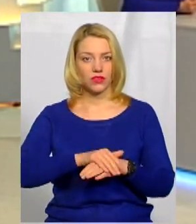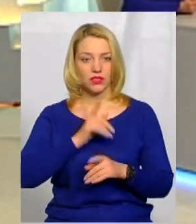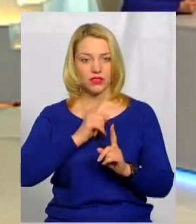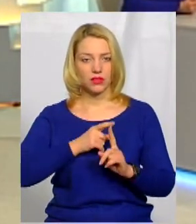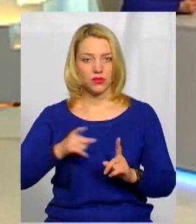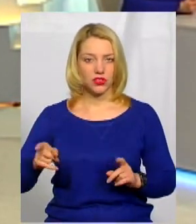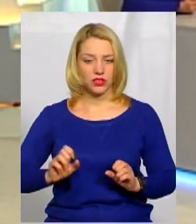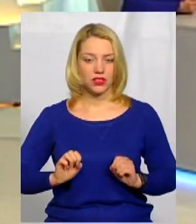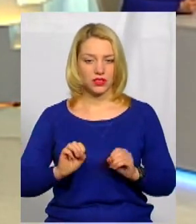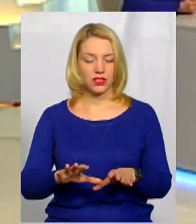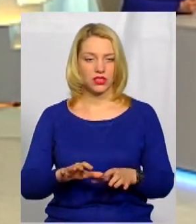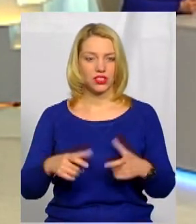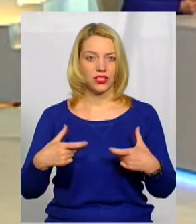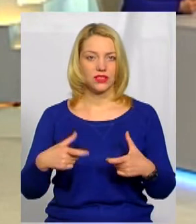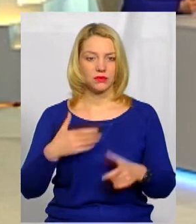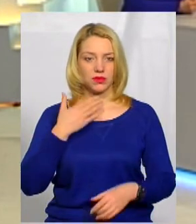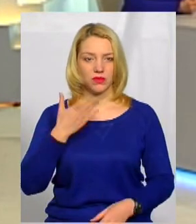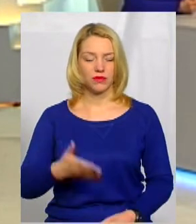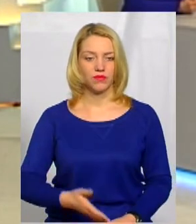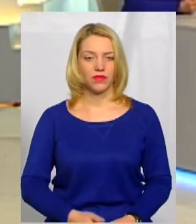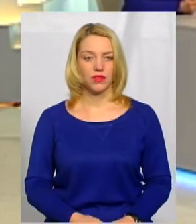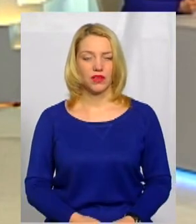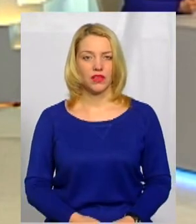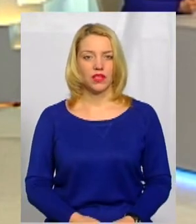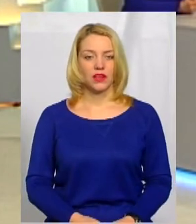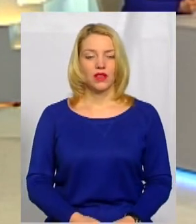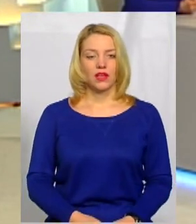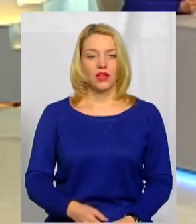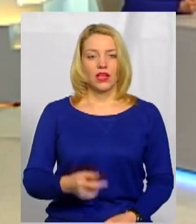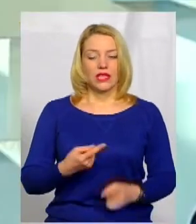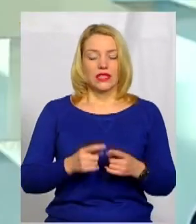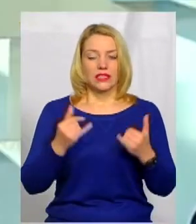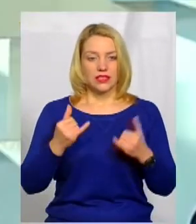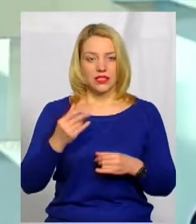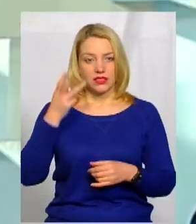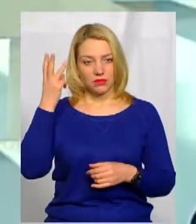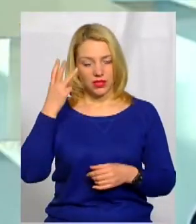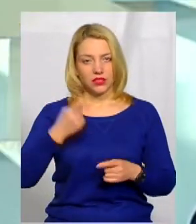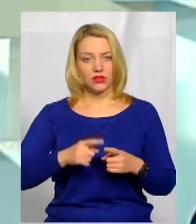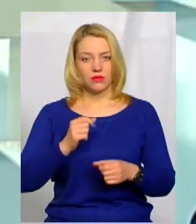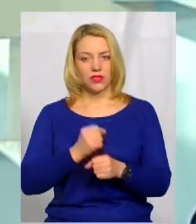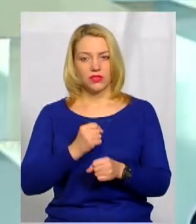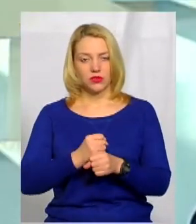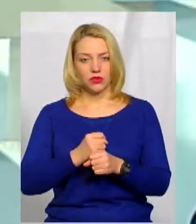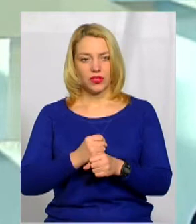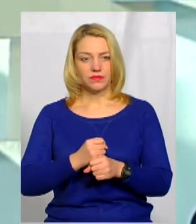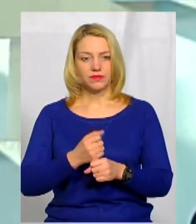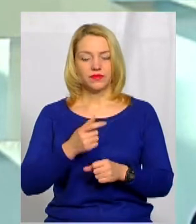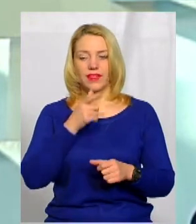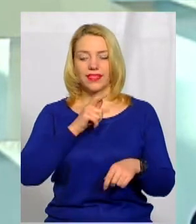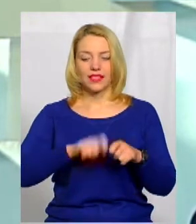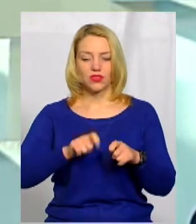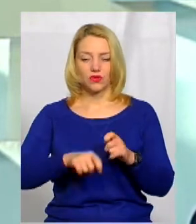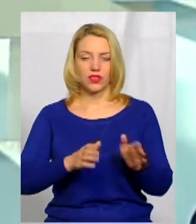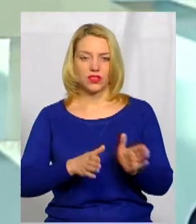час здачі іспитів у нас у Хмельницькому? І вона зараз працює в тестовому режимі, близько двох з половиною